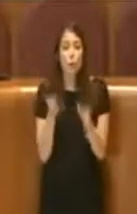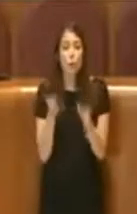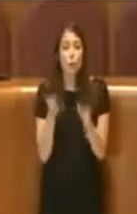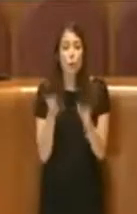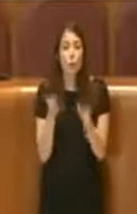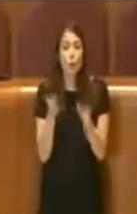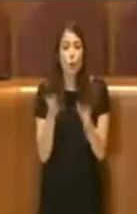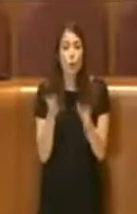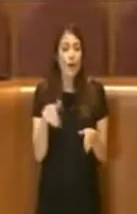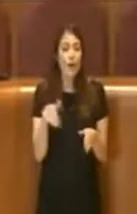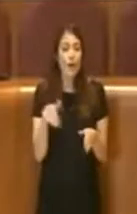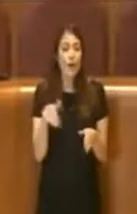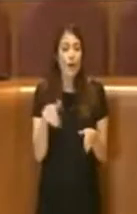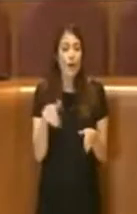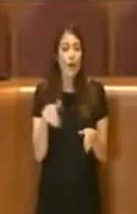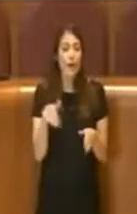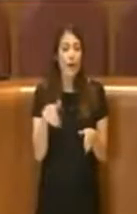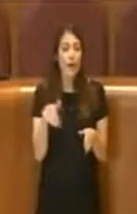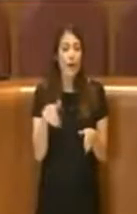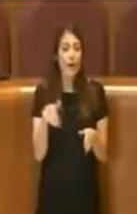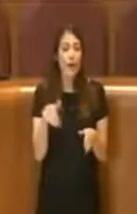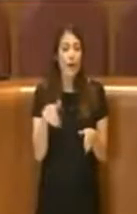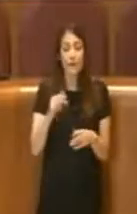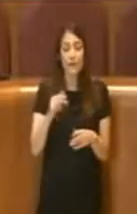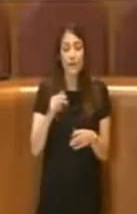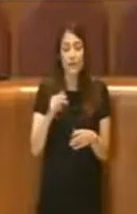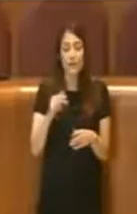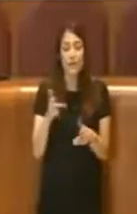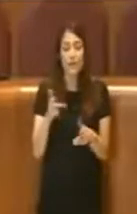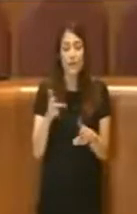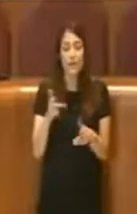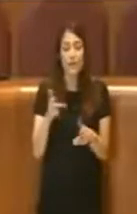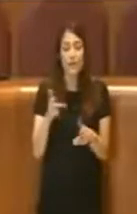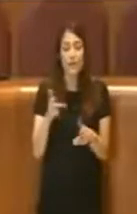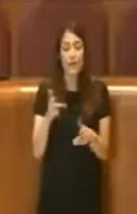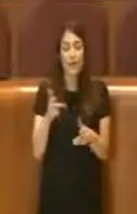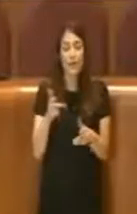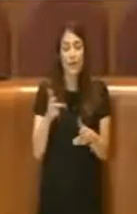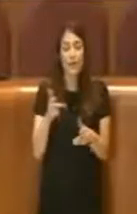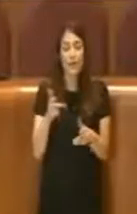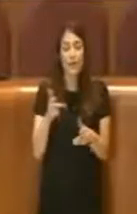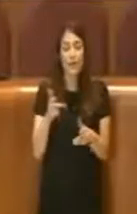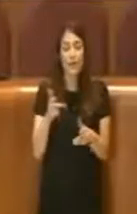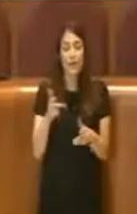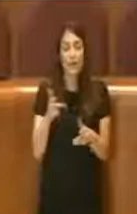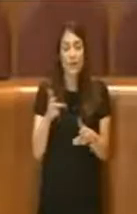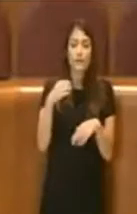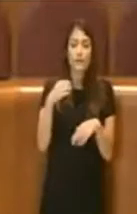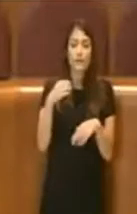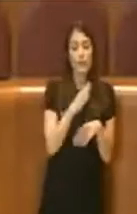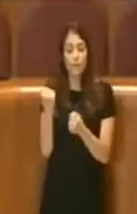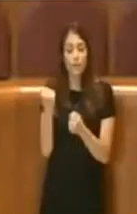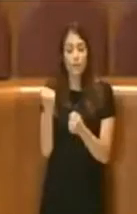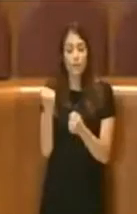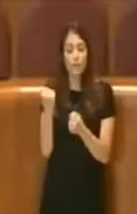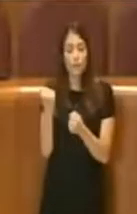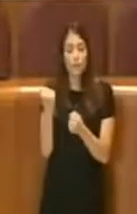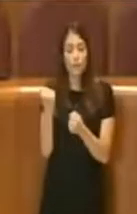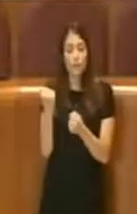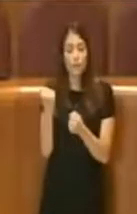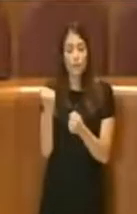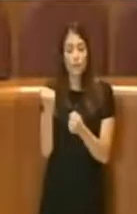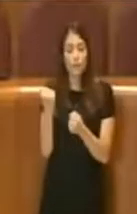Tasso ed a Palazzo Braschi. I fucilati a Forte Bravetta e a Forte Boccea. Sembra superfluo